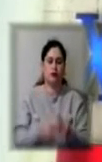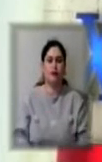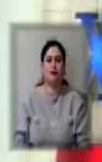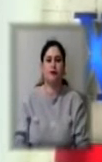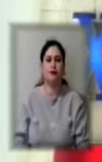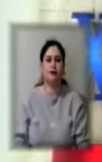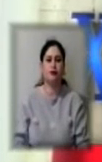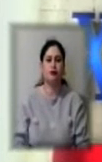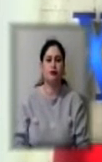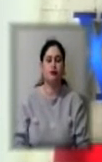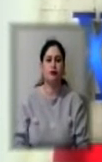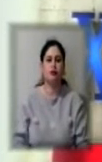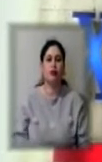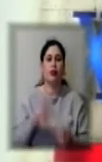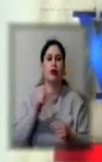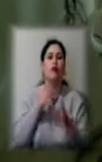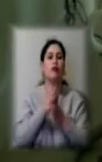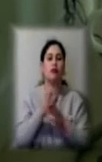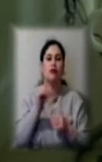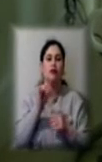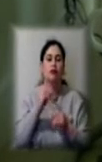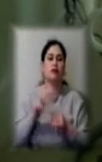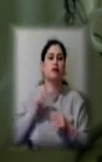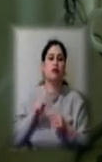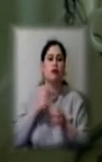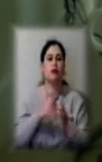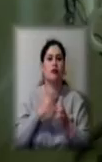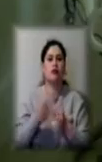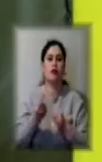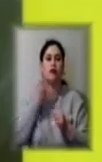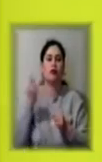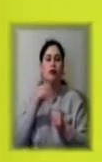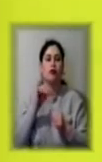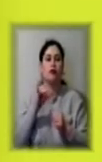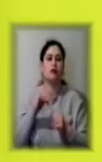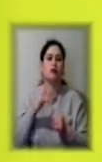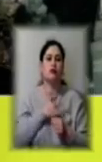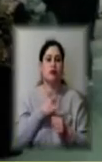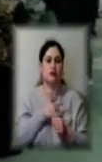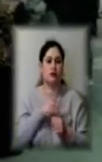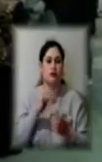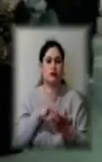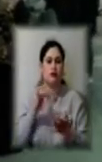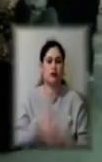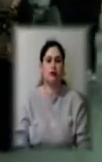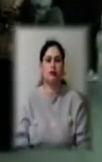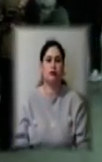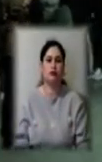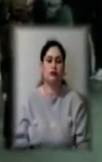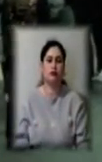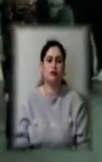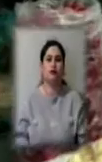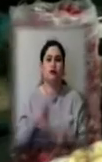Як вплинув карантин на роботу Херсонського обласного кардіологічного центру? Чи дотримуються